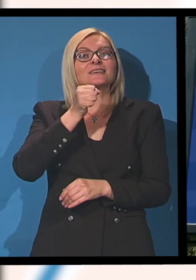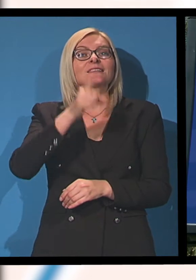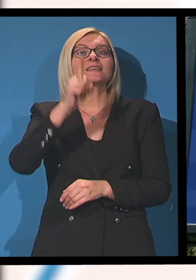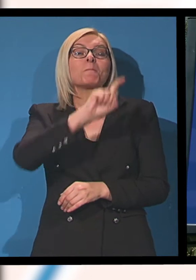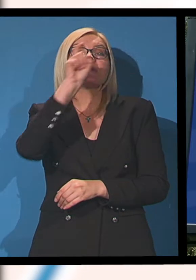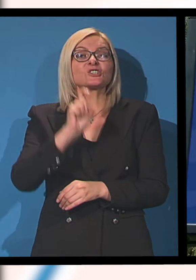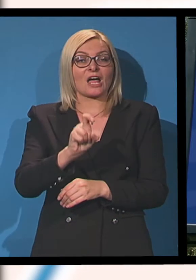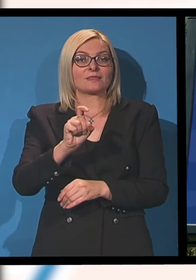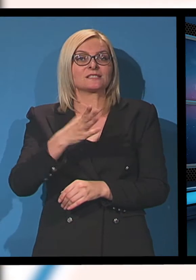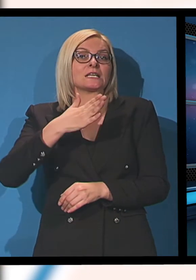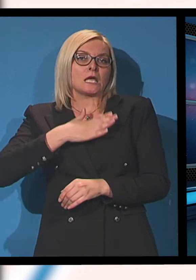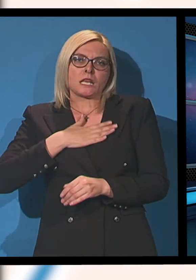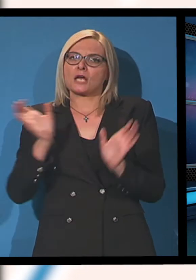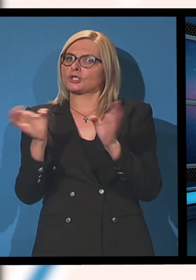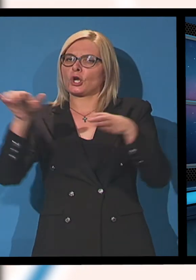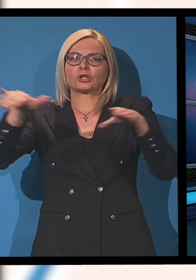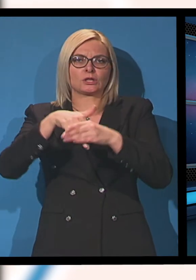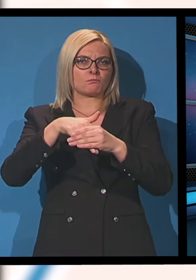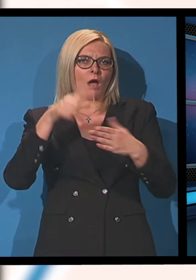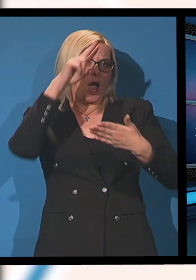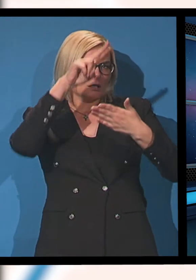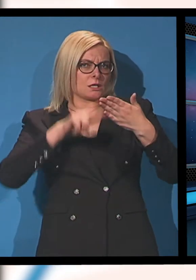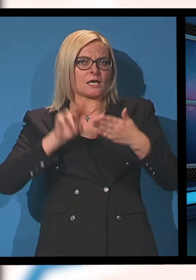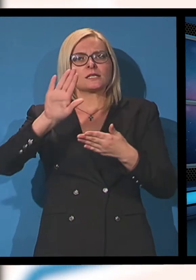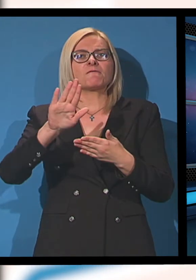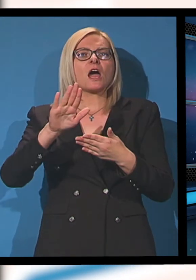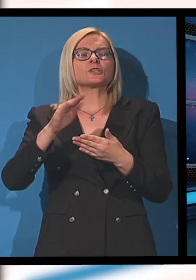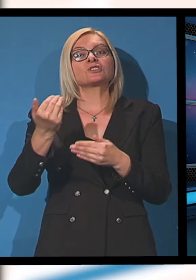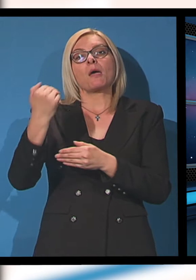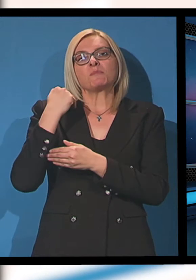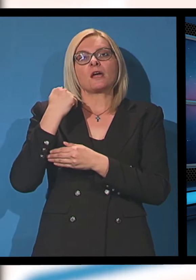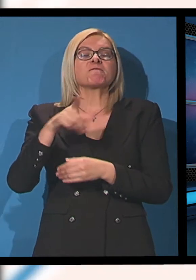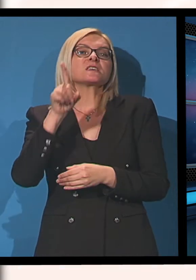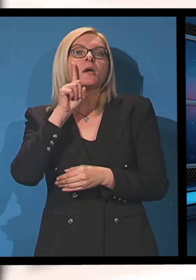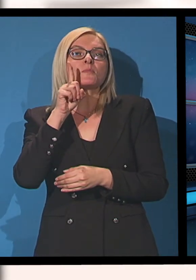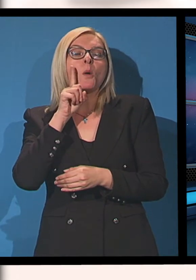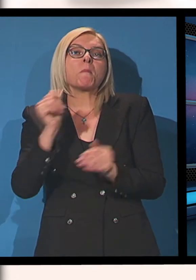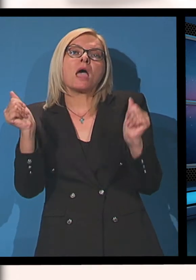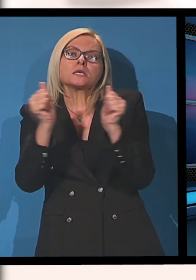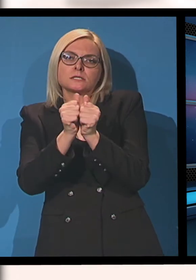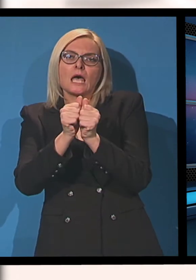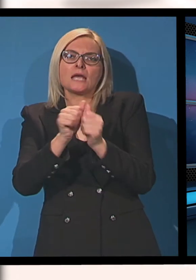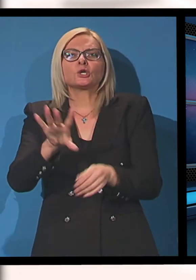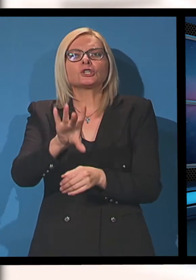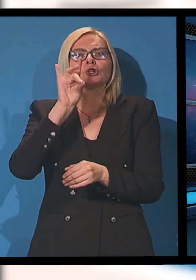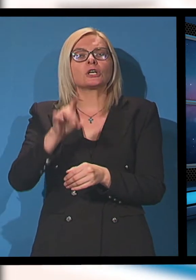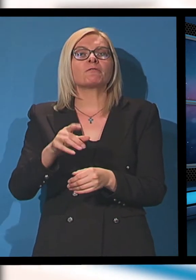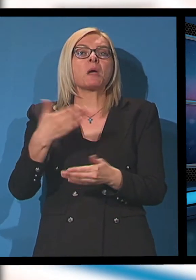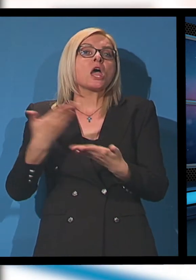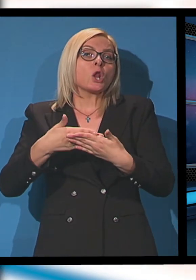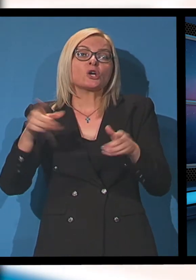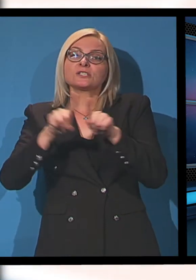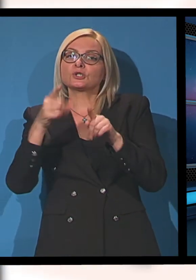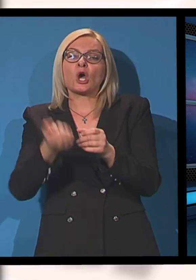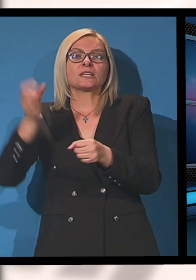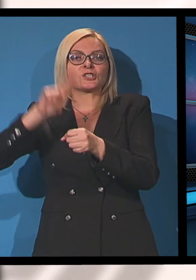анкети и прашалници. Нашиот тим ќе ги разгледа вашите пријави. Ке се обидеме, заедно да ги лоцираме,